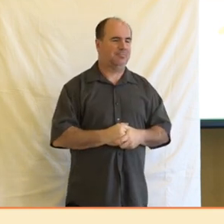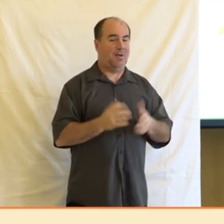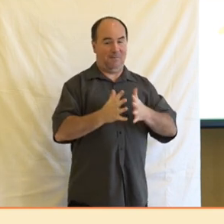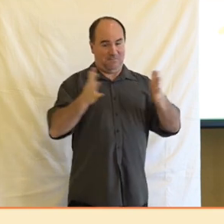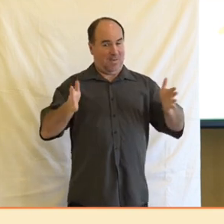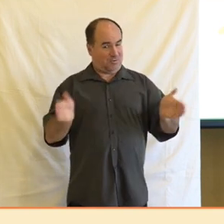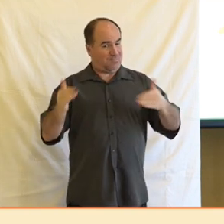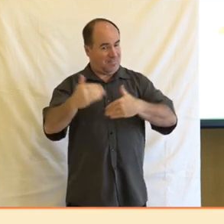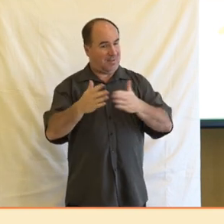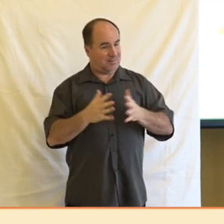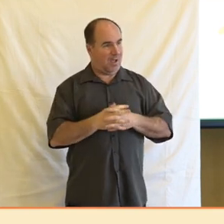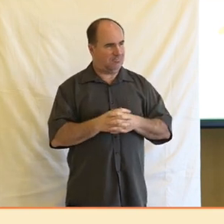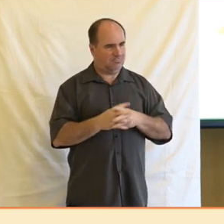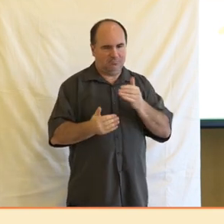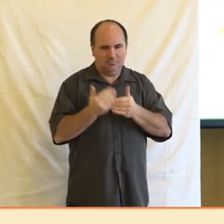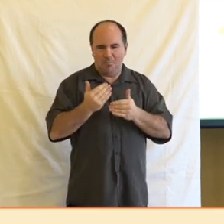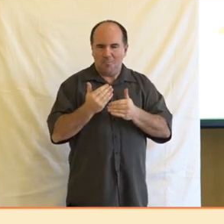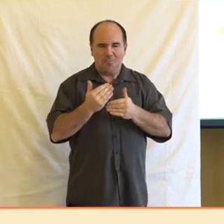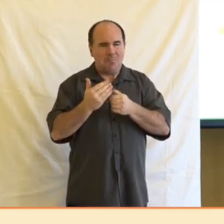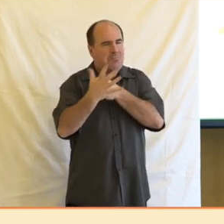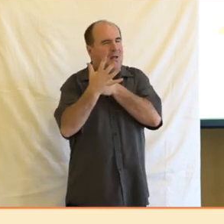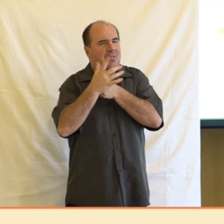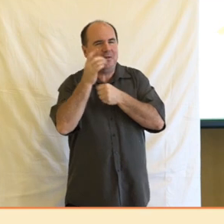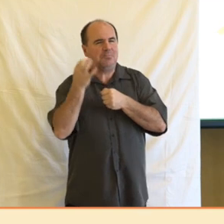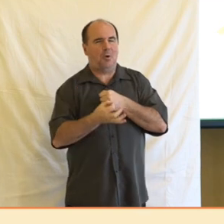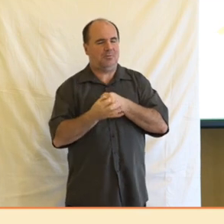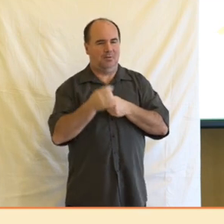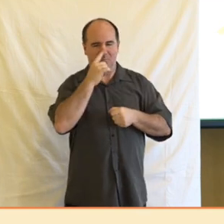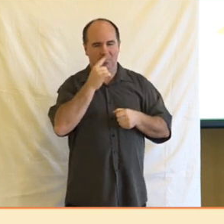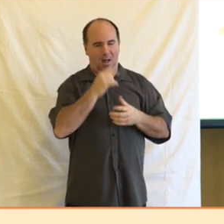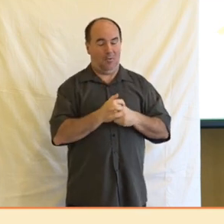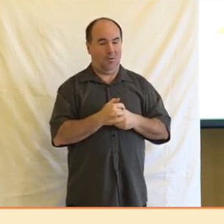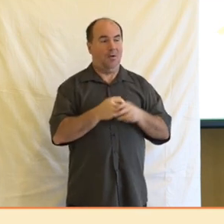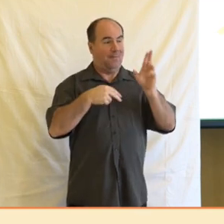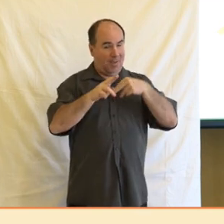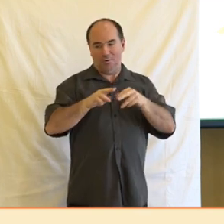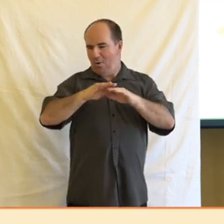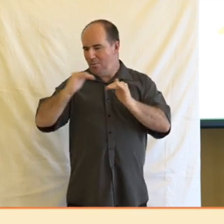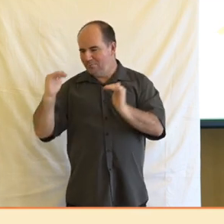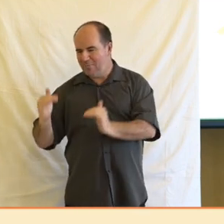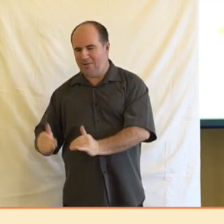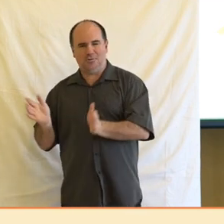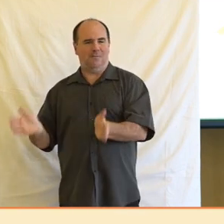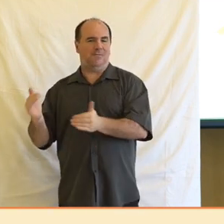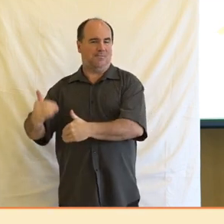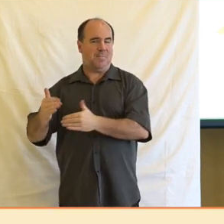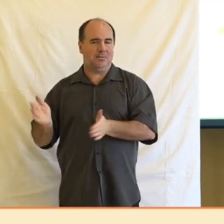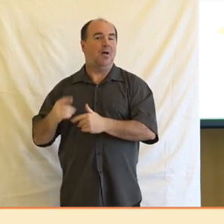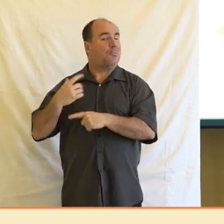byl pouze 15% a zbytek tedy pocházel z menších měst nebo z vesnic.